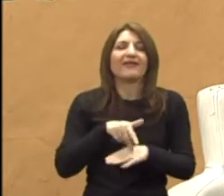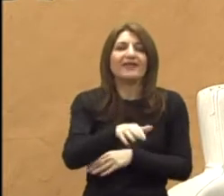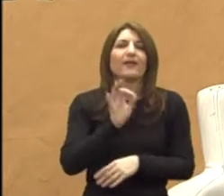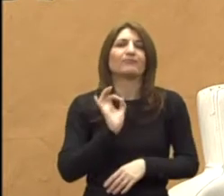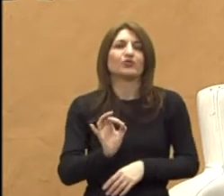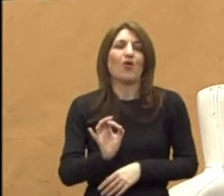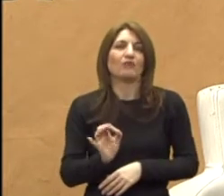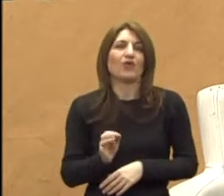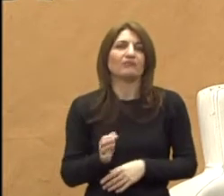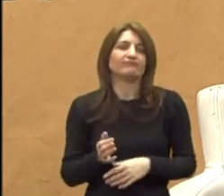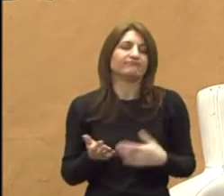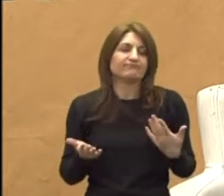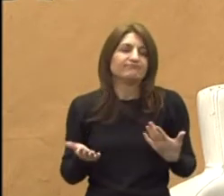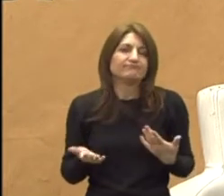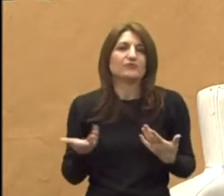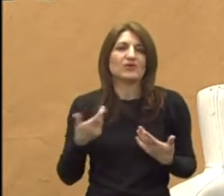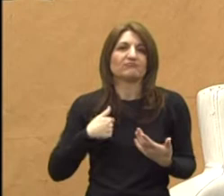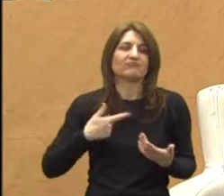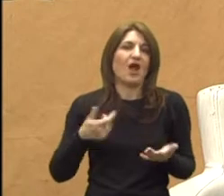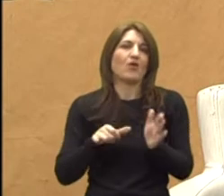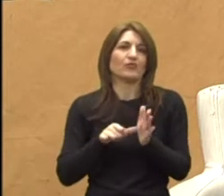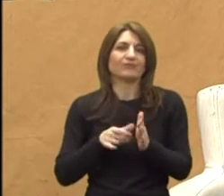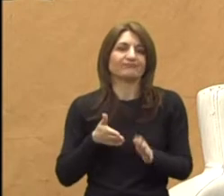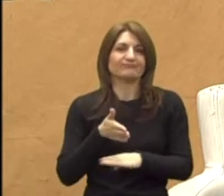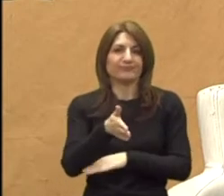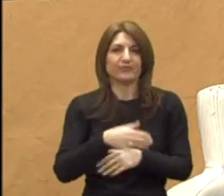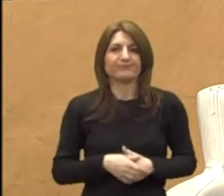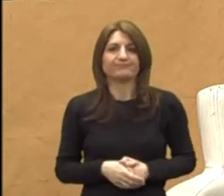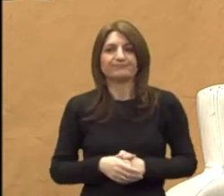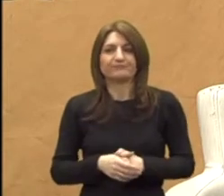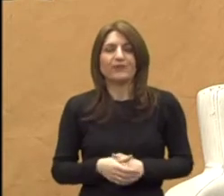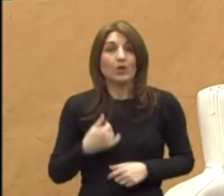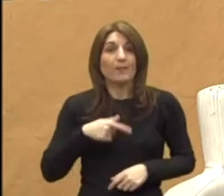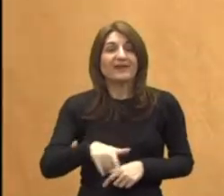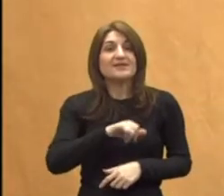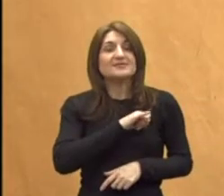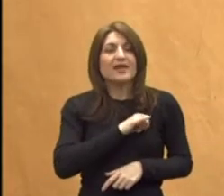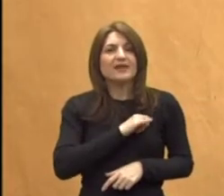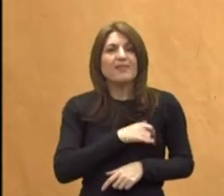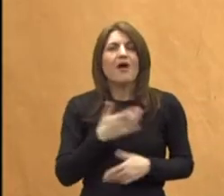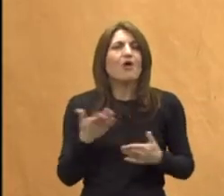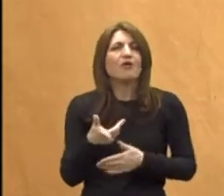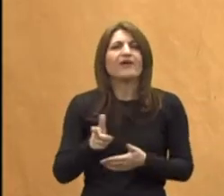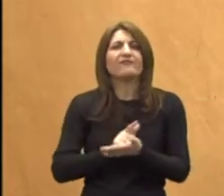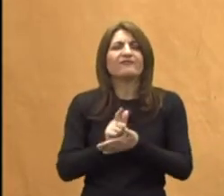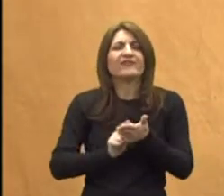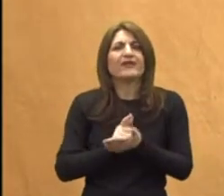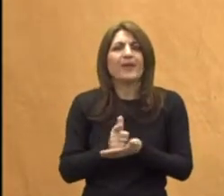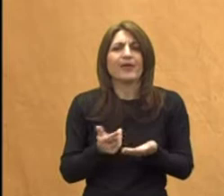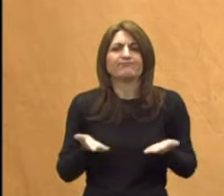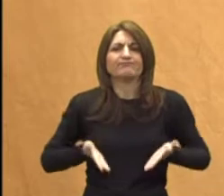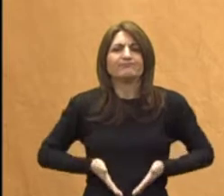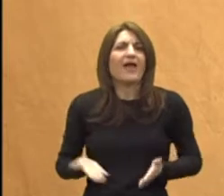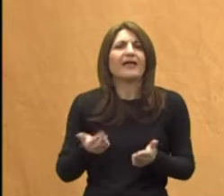kojim smo mislili da će ići. Upravo me to zanima. Koja je dob koji roditelj